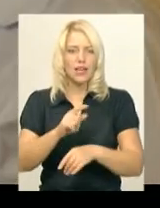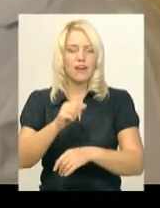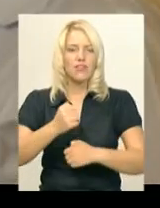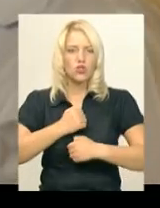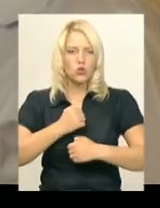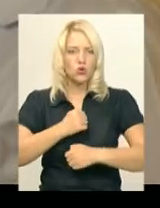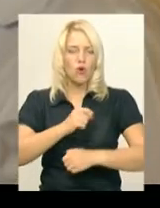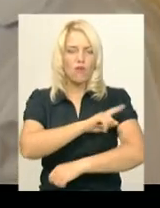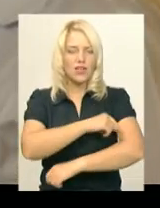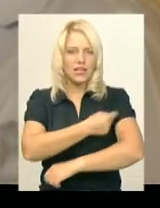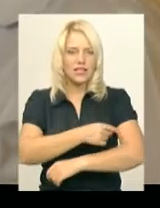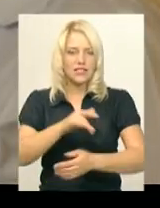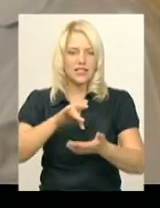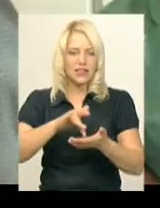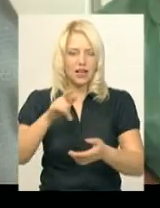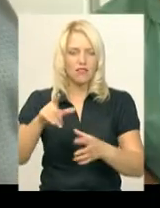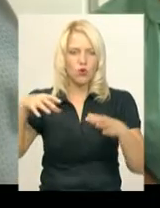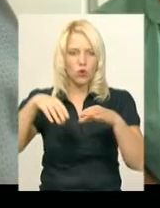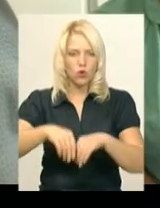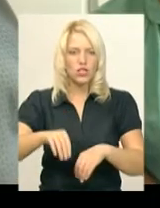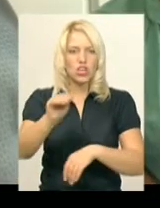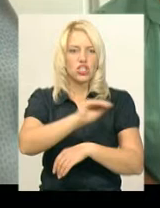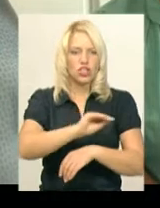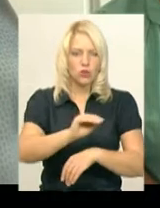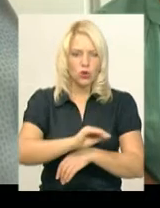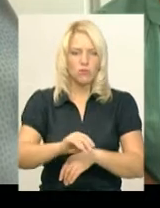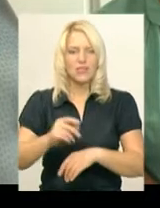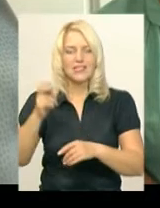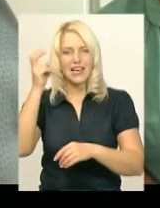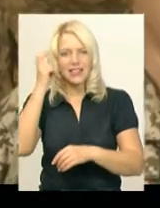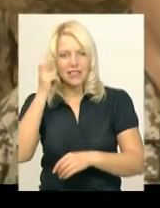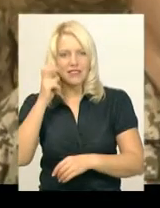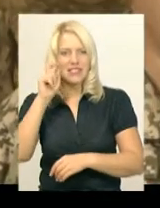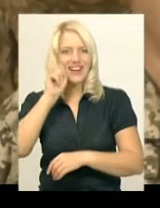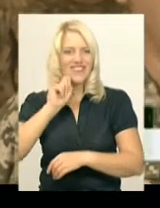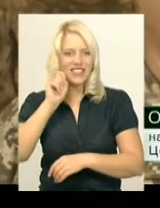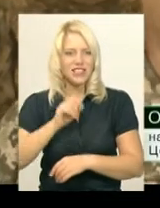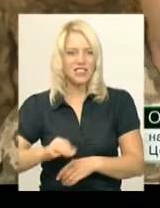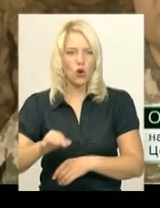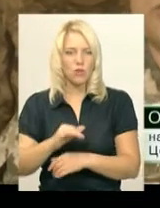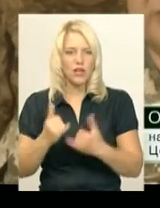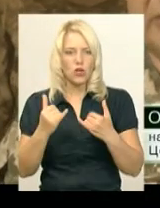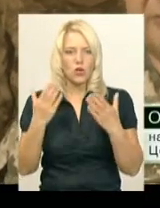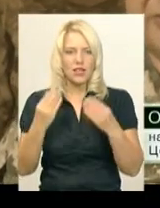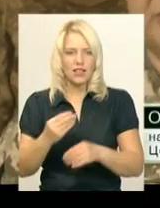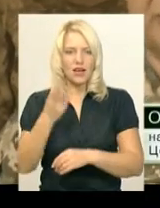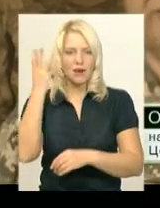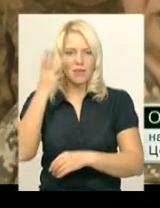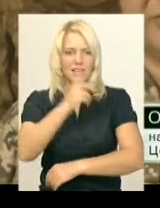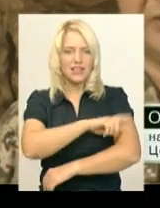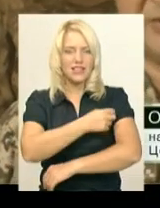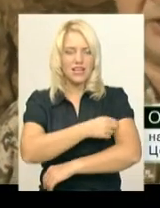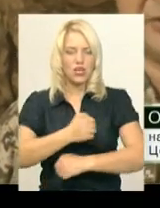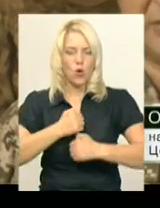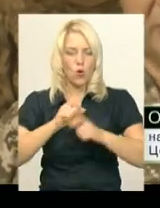центрального регіону. До нього входять шпиталі у Житомирській, Хмельницькій, Київській та Вінницькій областях. На сьогоднішній день Хмельницький госпіталь на 200 ліжок